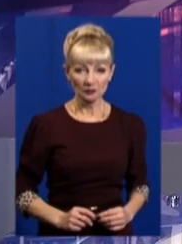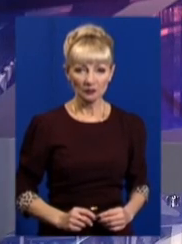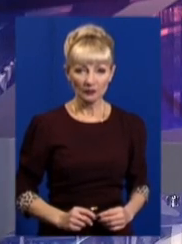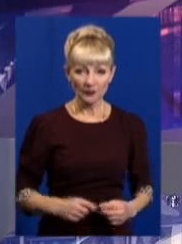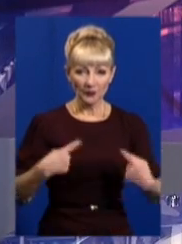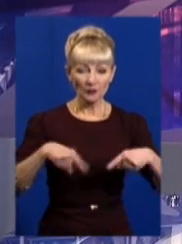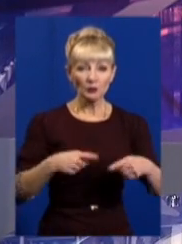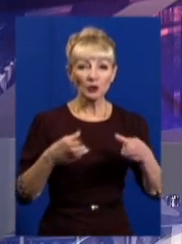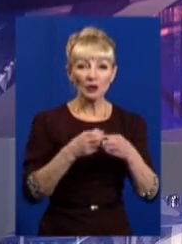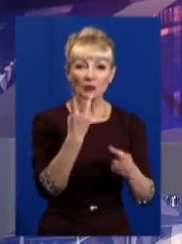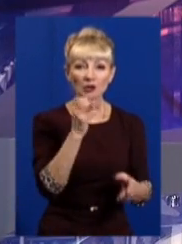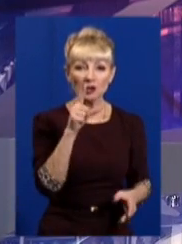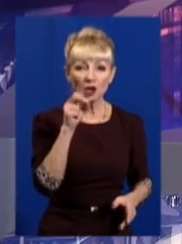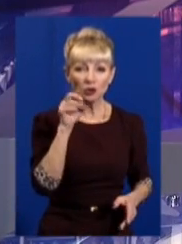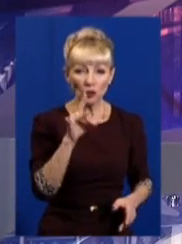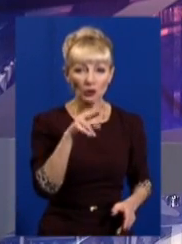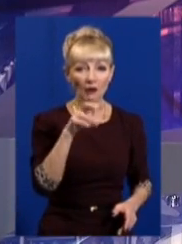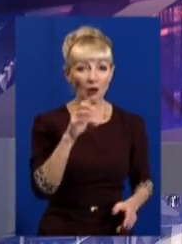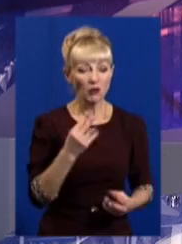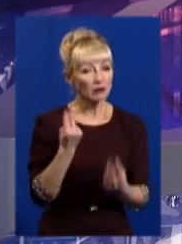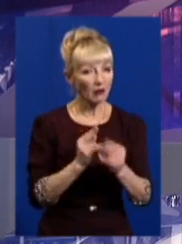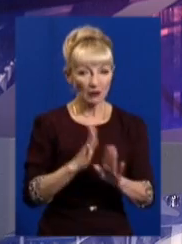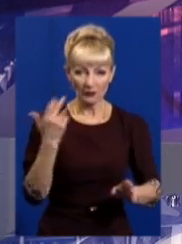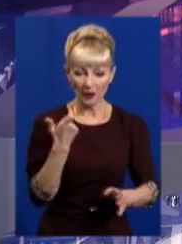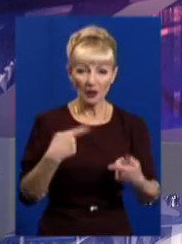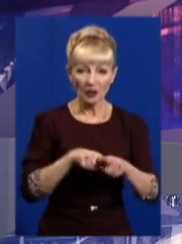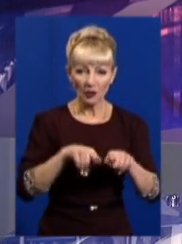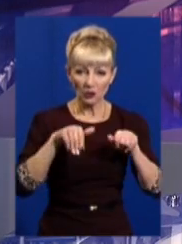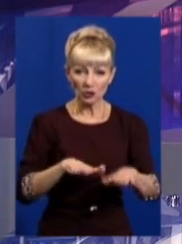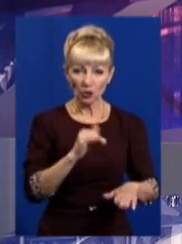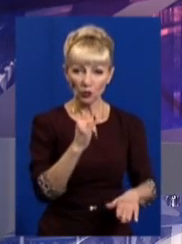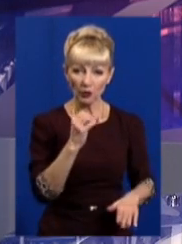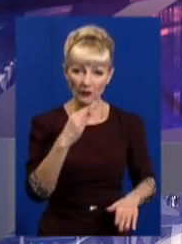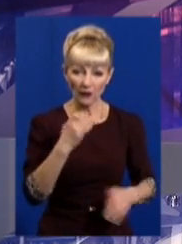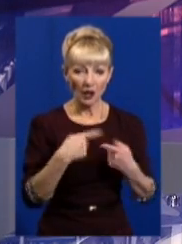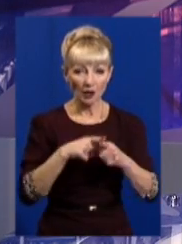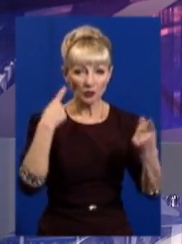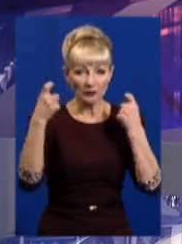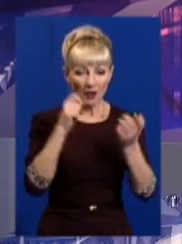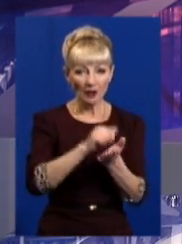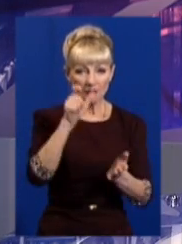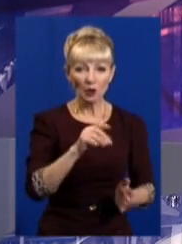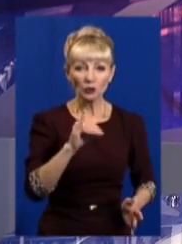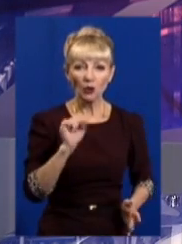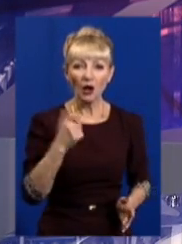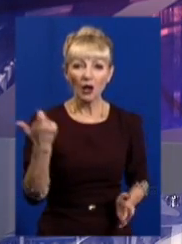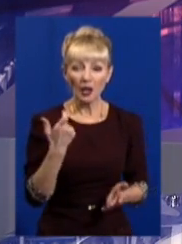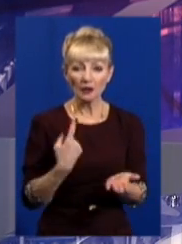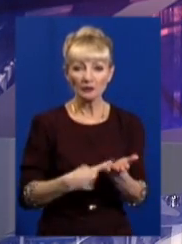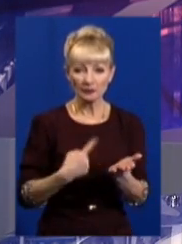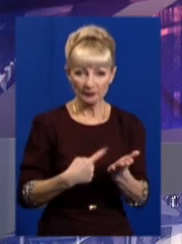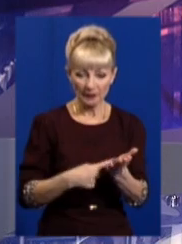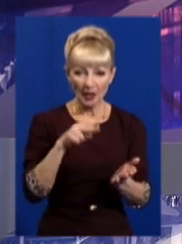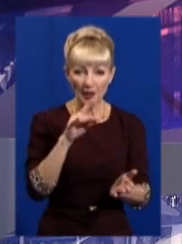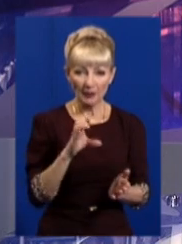Футбольні команди «Шахтар» та «Ліон» не гратимуть у Харкові таке рішення у ЄФА. Цю інформацію кореспондентам Йоахарків підтвердив прес-секретар